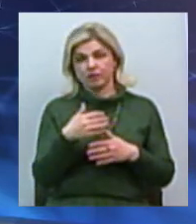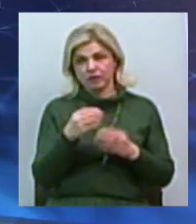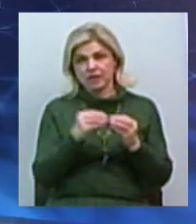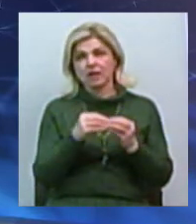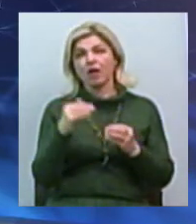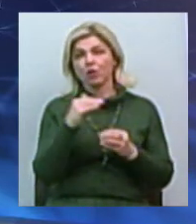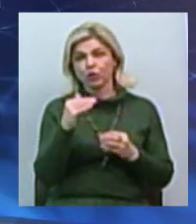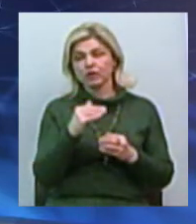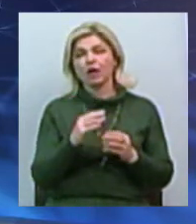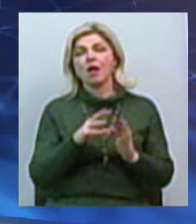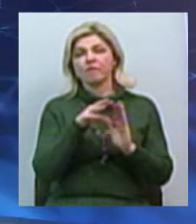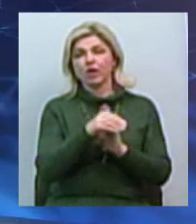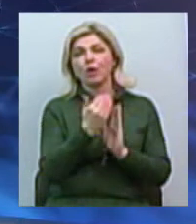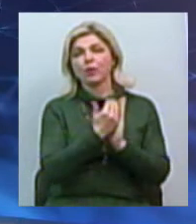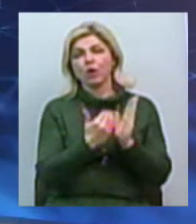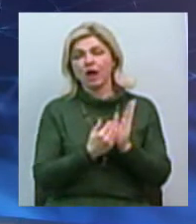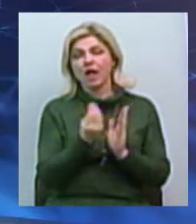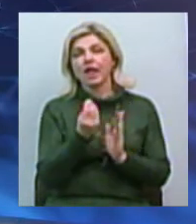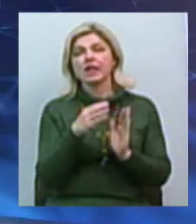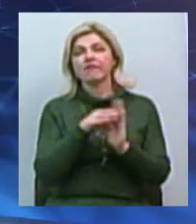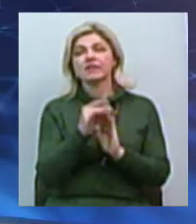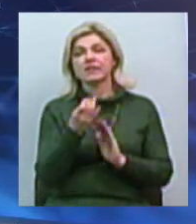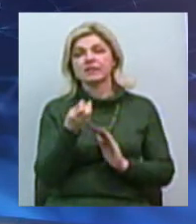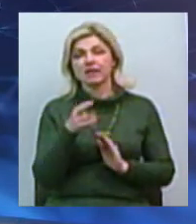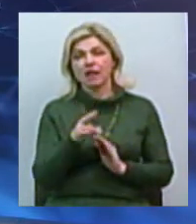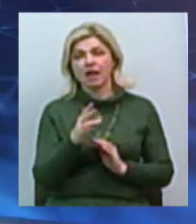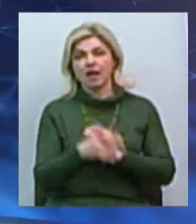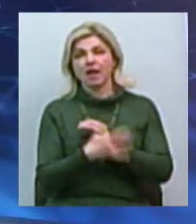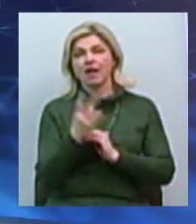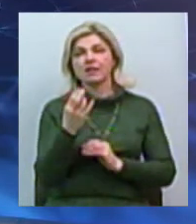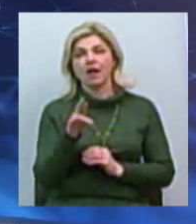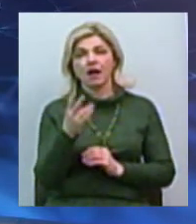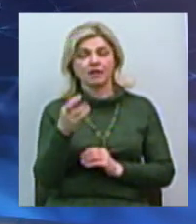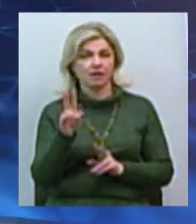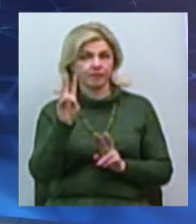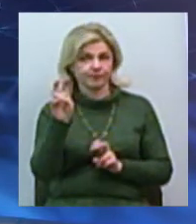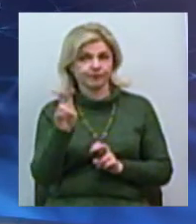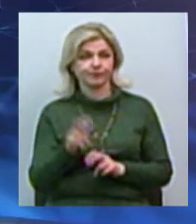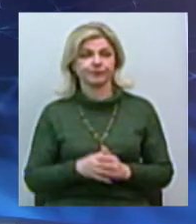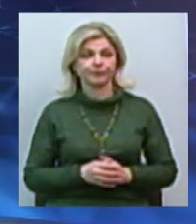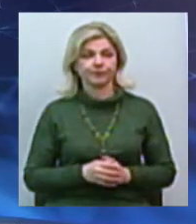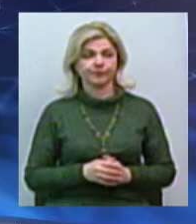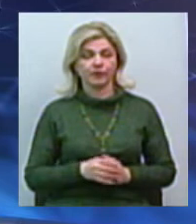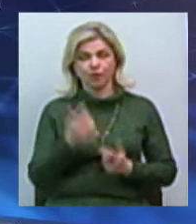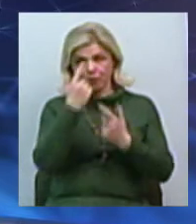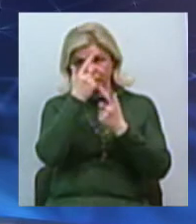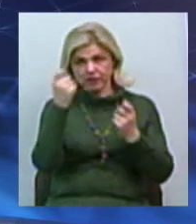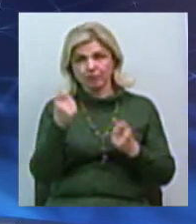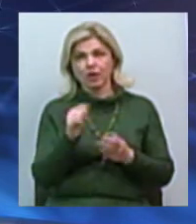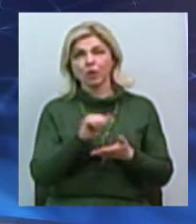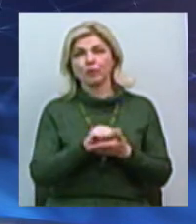«Інвестицій на няня». Про це він заявив на нараді за участю представників Кабінету міністрів і Верховної Ради, повідомляє пресслужба президента.